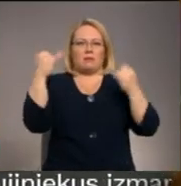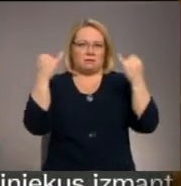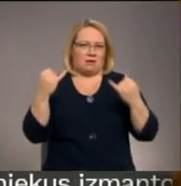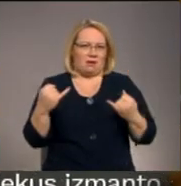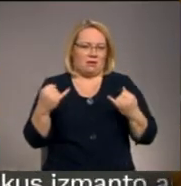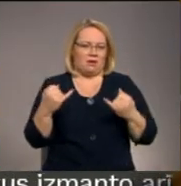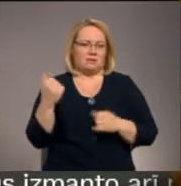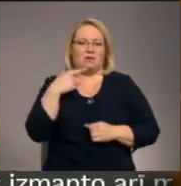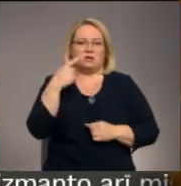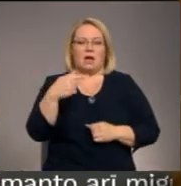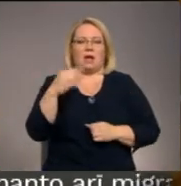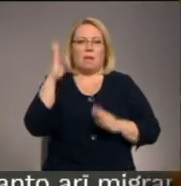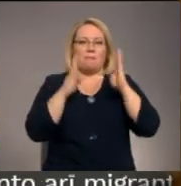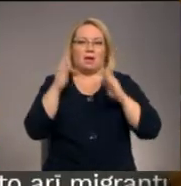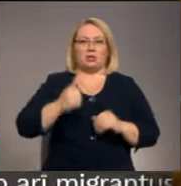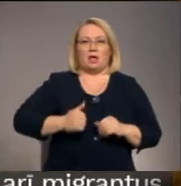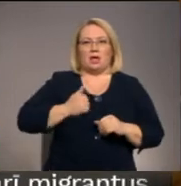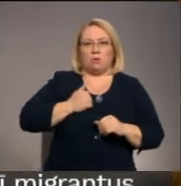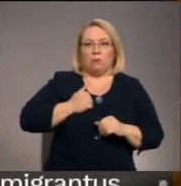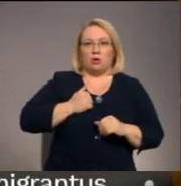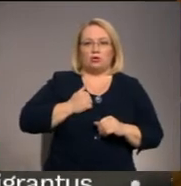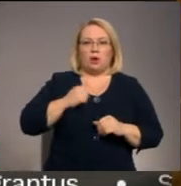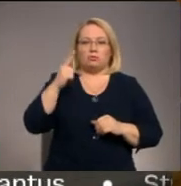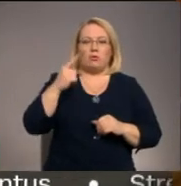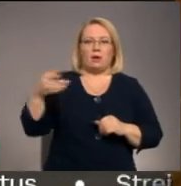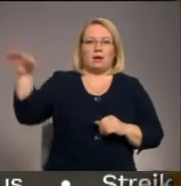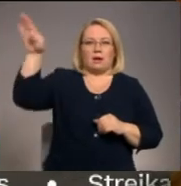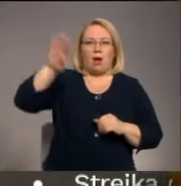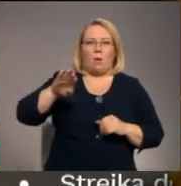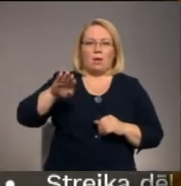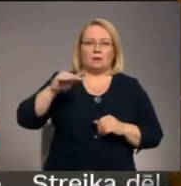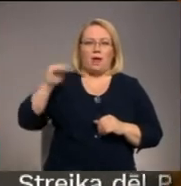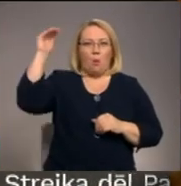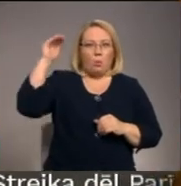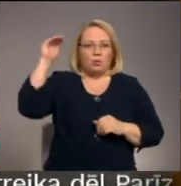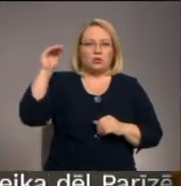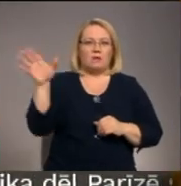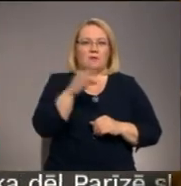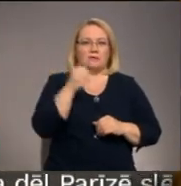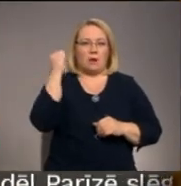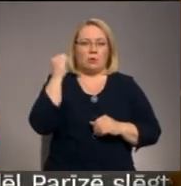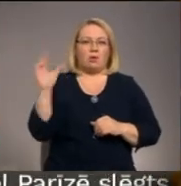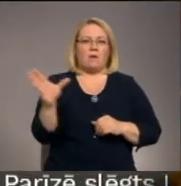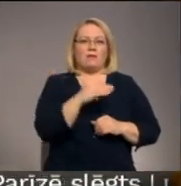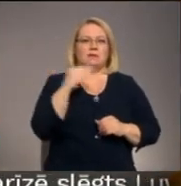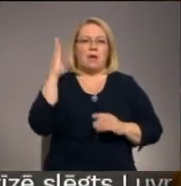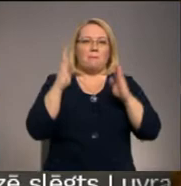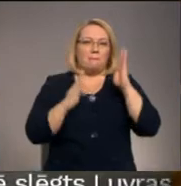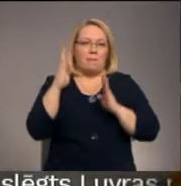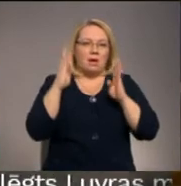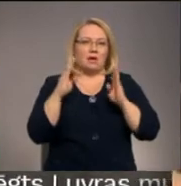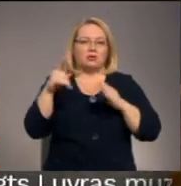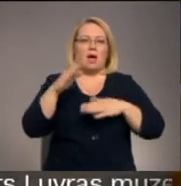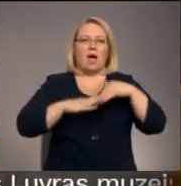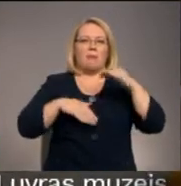Meža īpašums, kas man ir uz tā kā uz krauļas augšā, viņš arī tiek apdraudāts, jo visa meža, tā